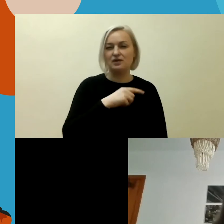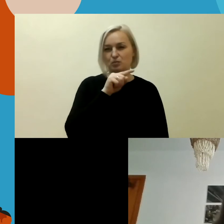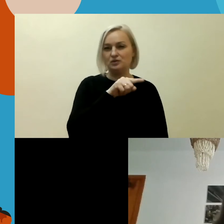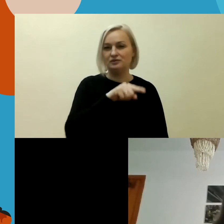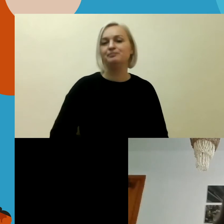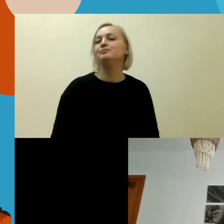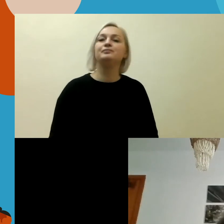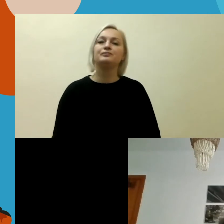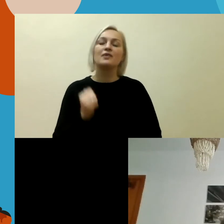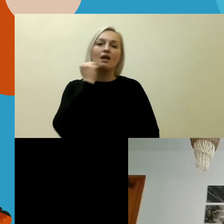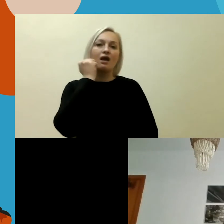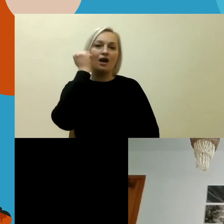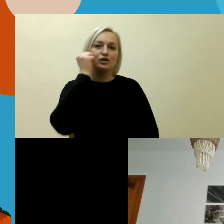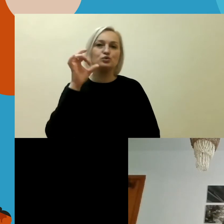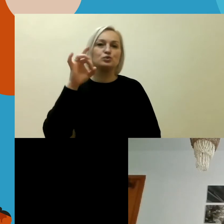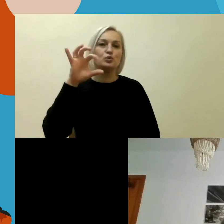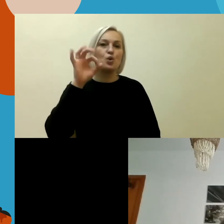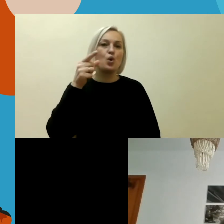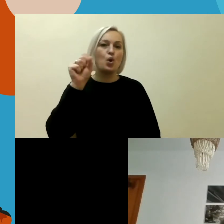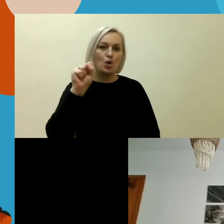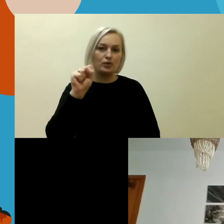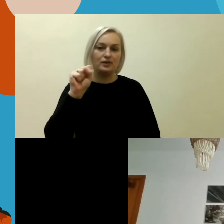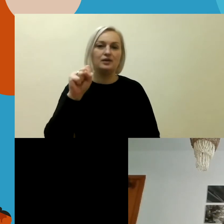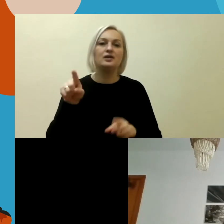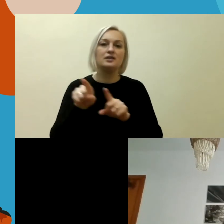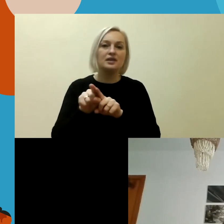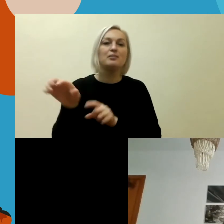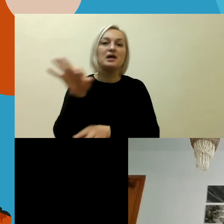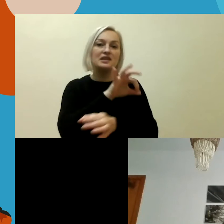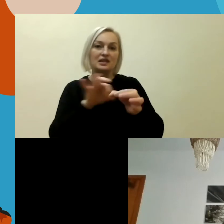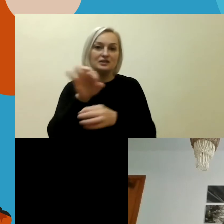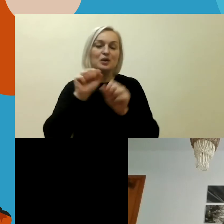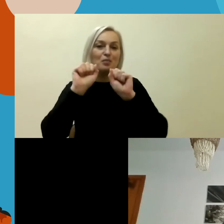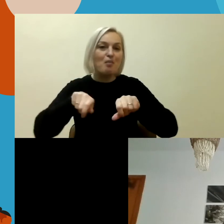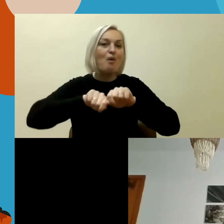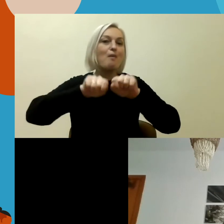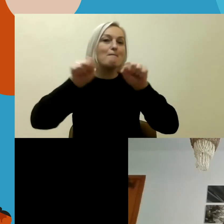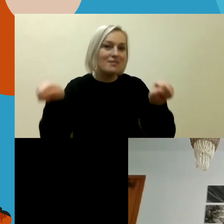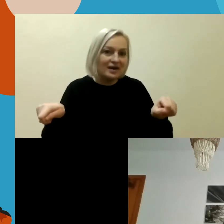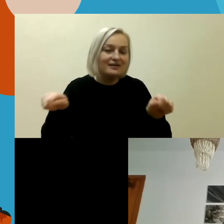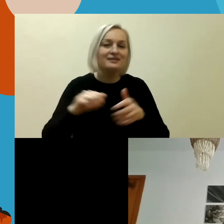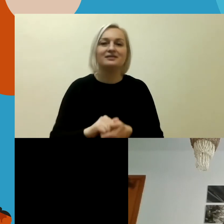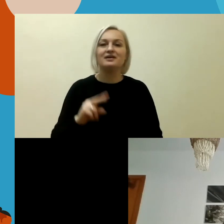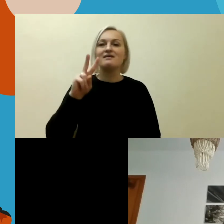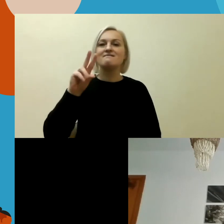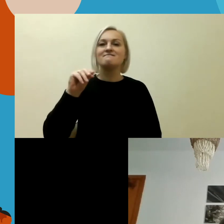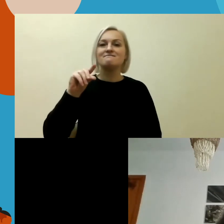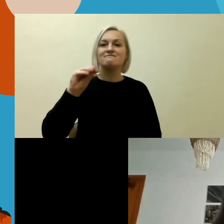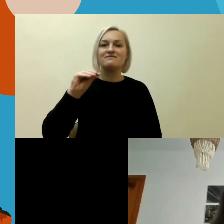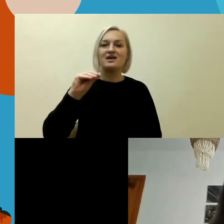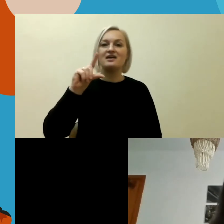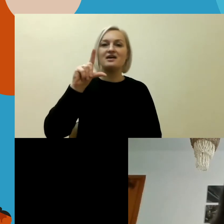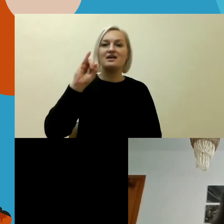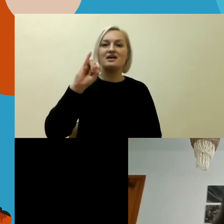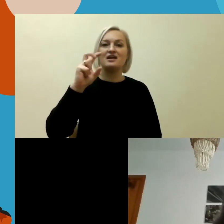Ačiūgota, tai gal į tą diskusiją bandykime įsivelti, jeigu taip galima pasakyti. Pane Velička, iš tiesų dabar pana